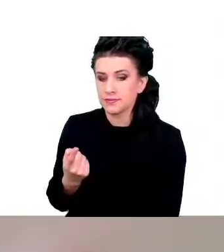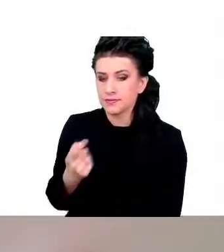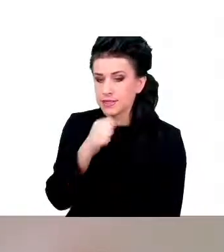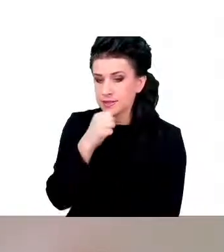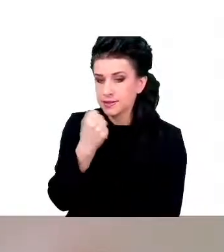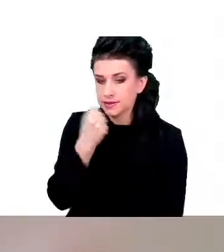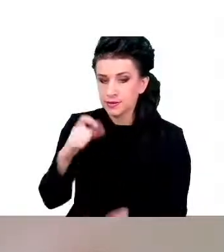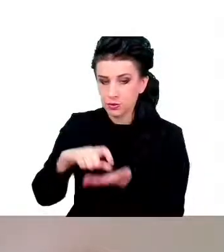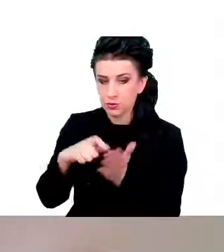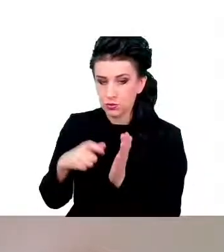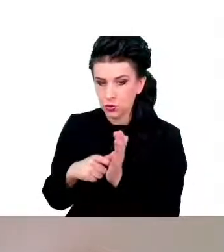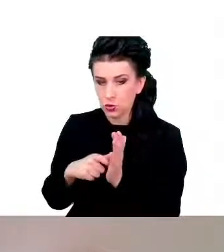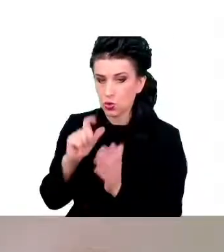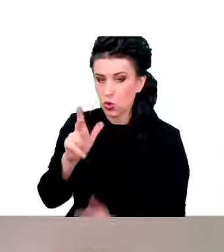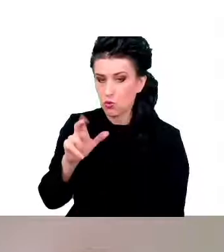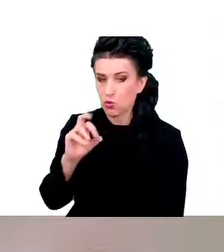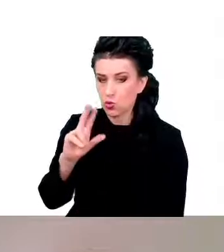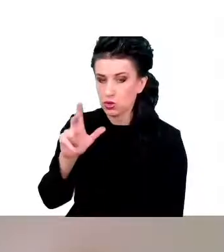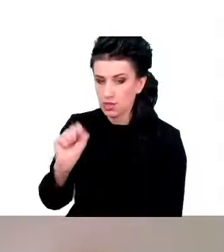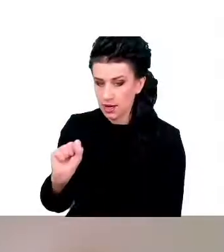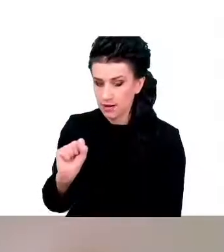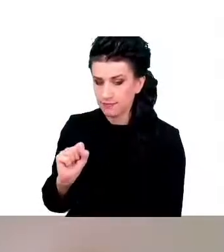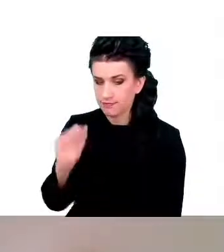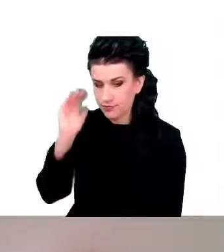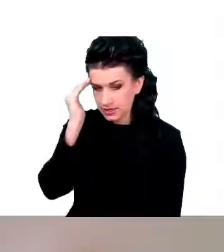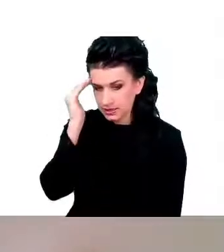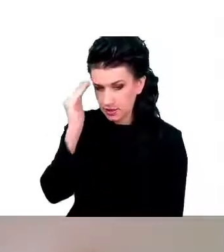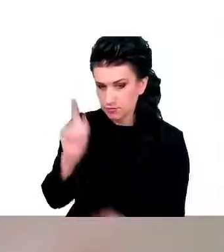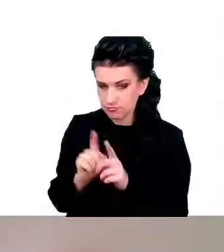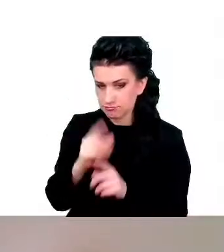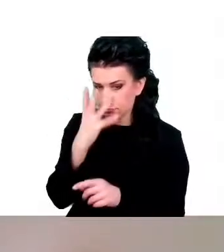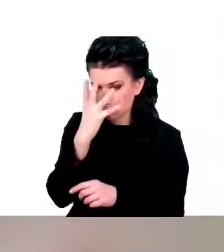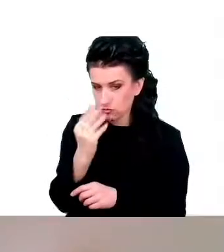znając już te objawy towarzyszące